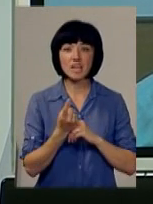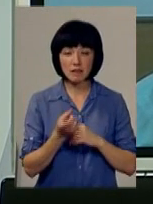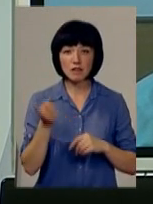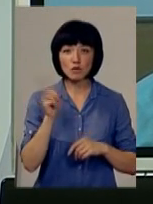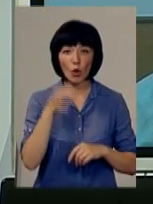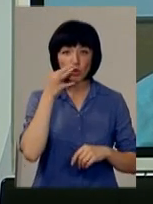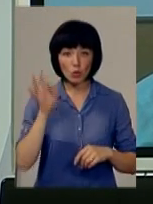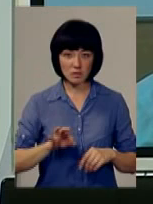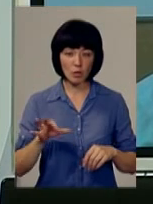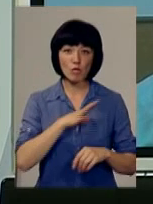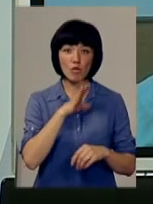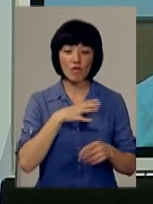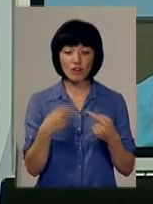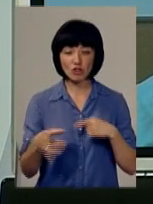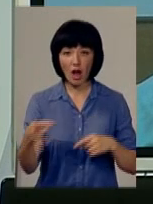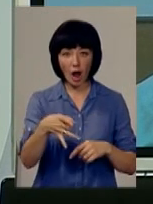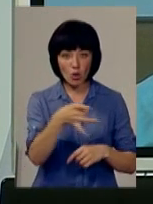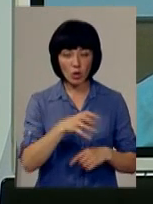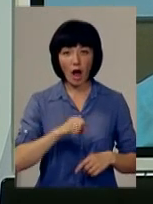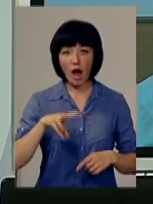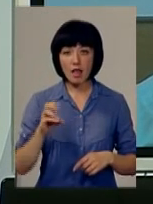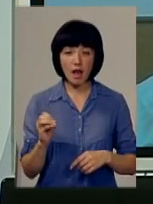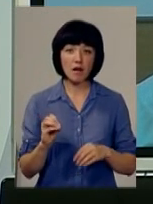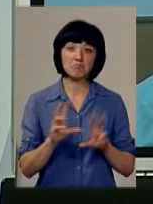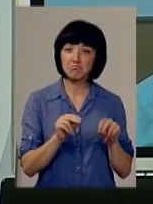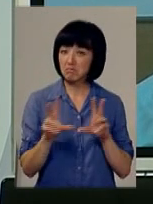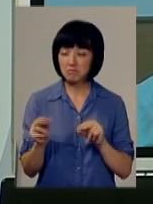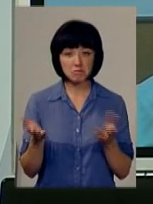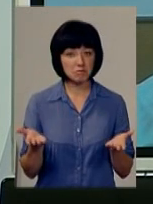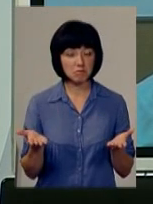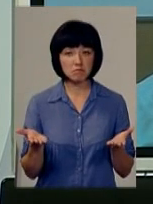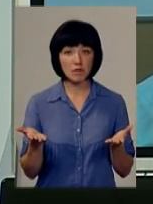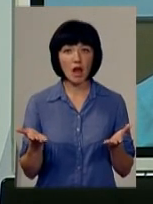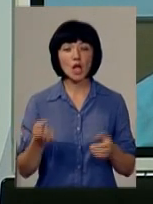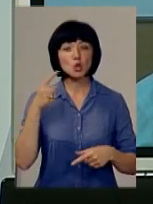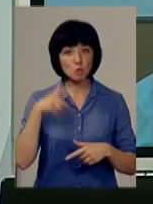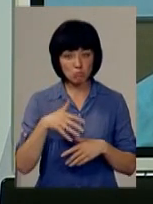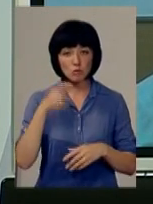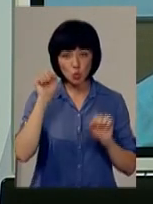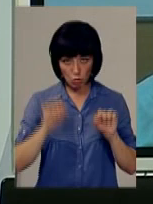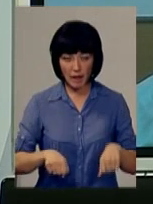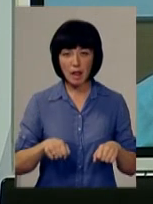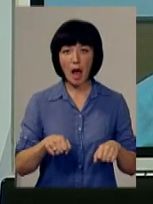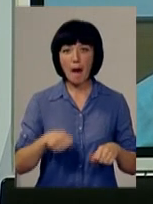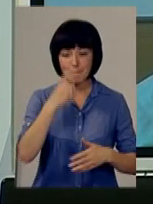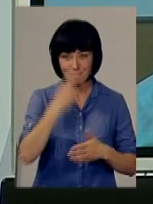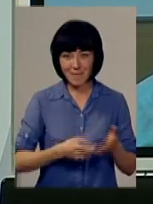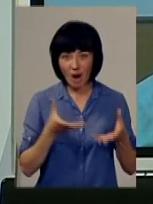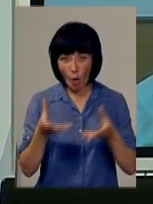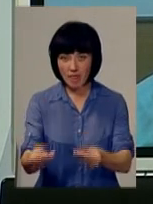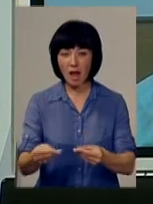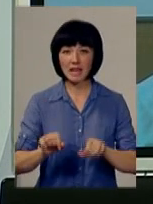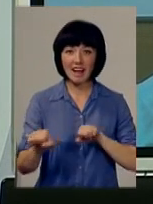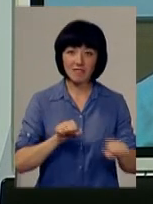з того досвіду, який в інших районах. Але на щастя, якось, зуміли переконати і керівництво тих